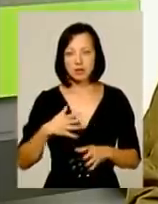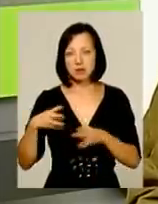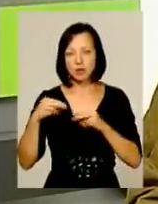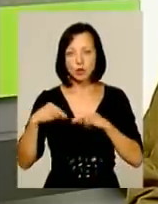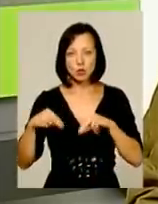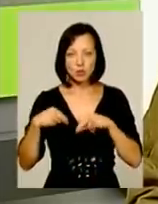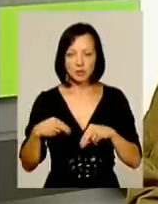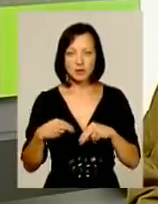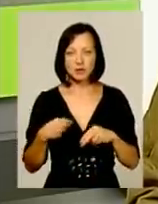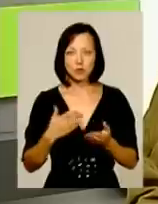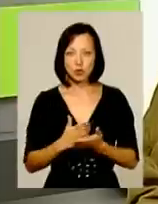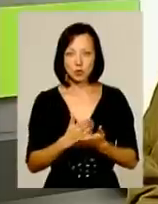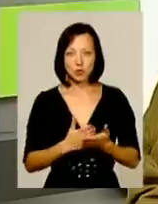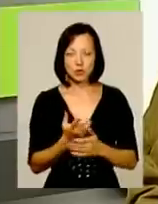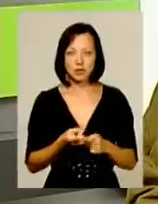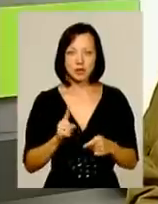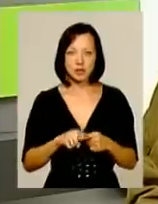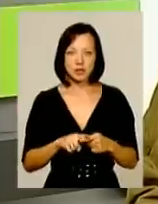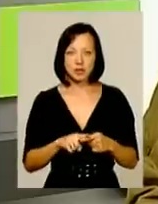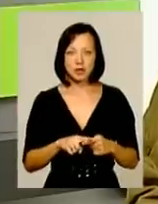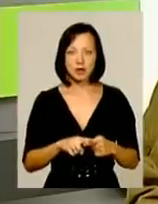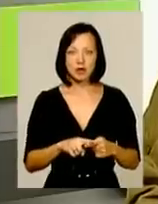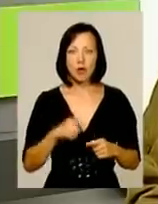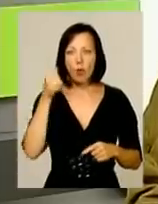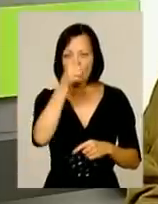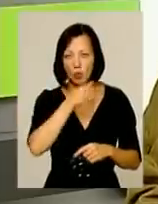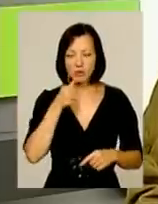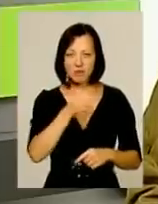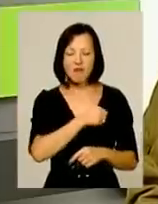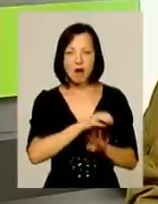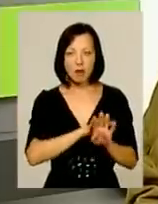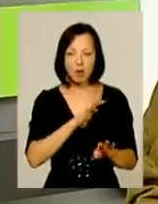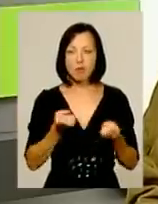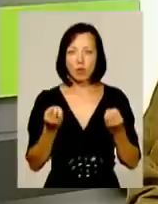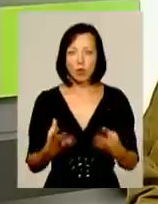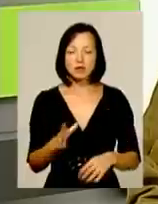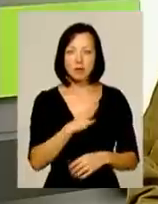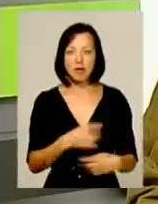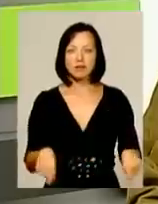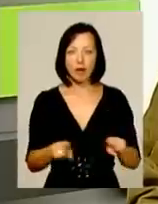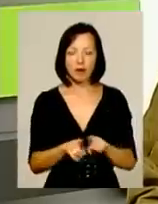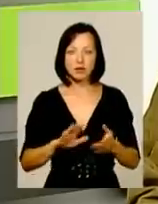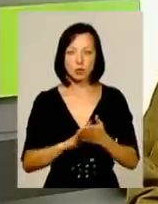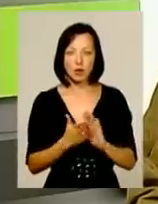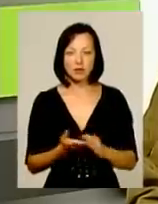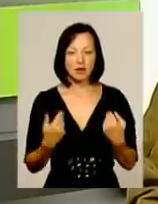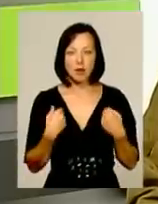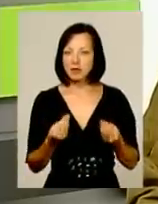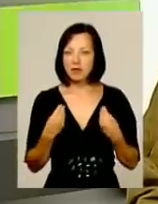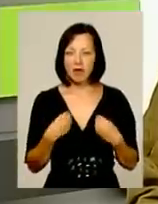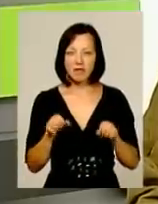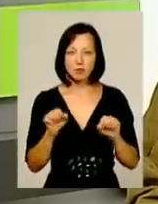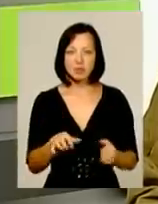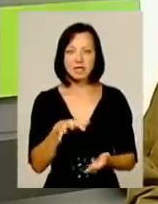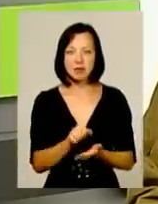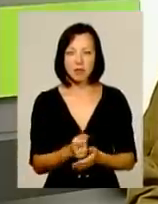сослуживців, які мені прослужили ці годи в армії. Просто була така ситуація, що нам не давали можливості